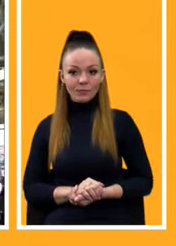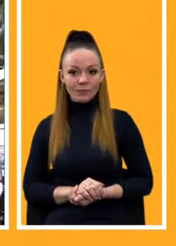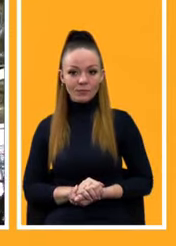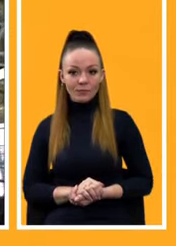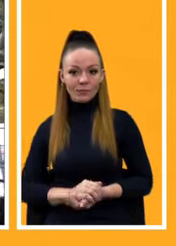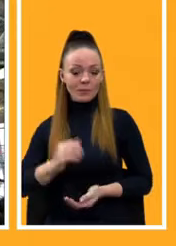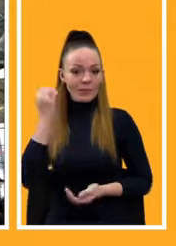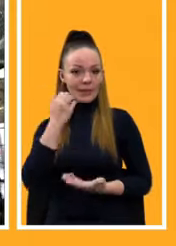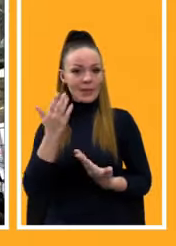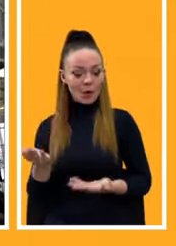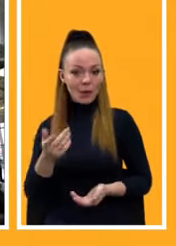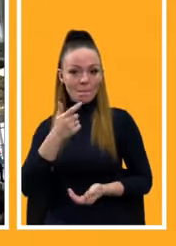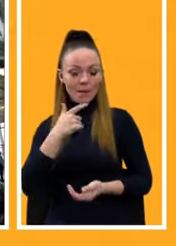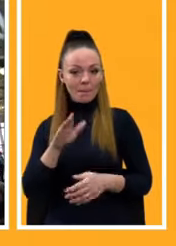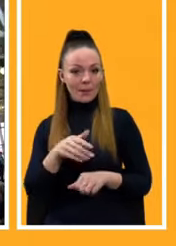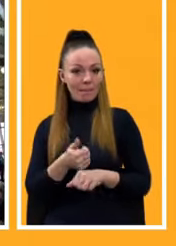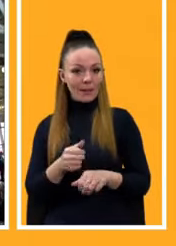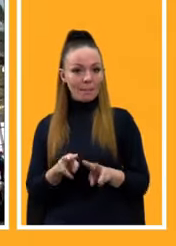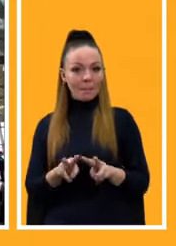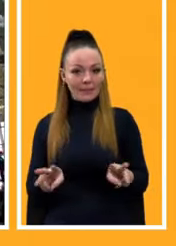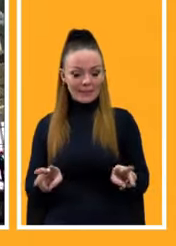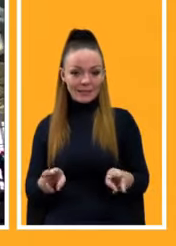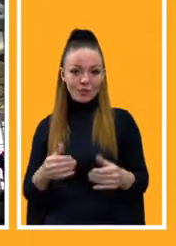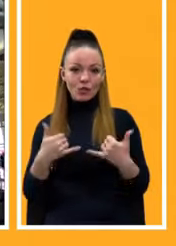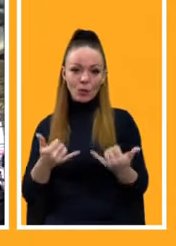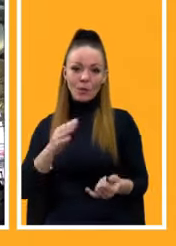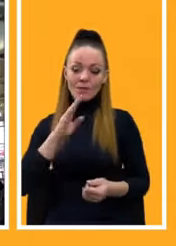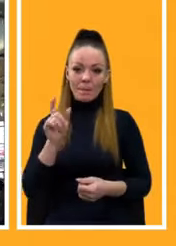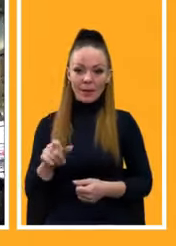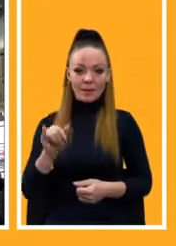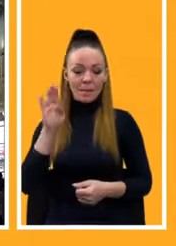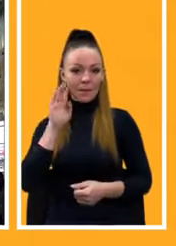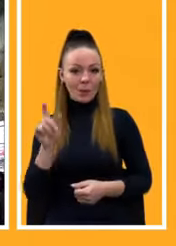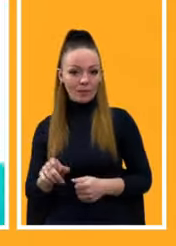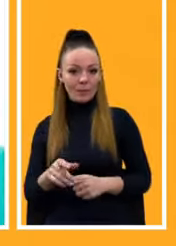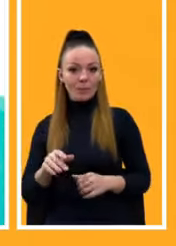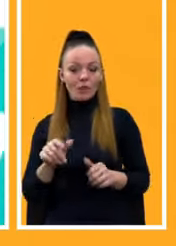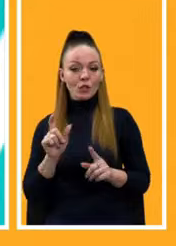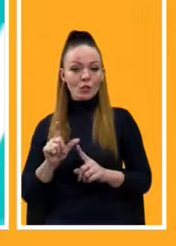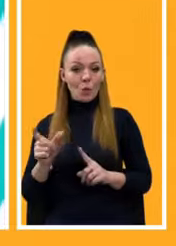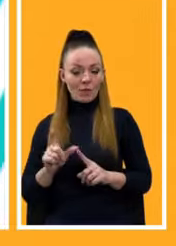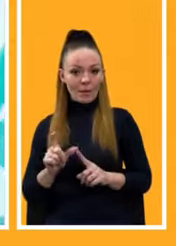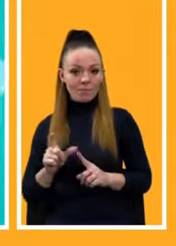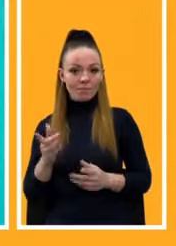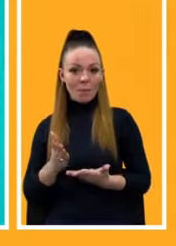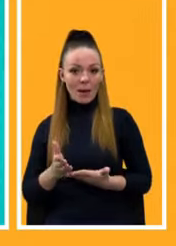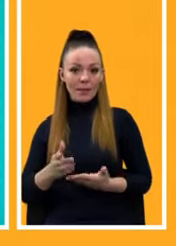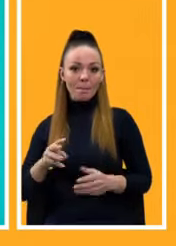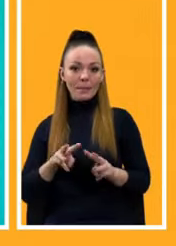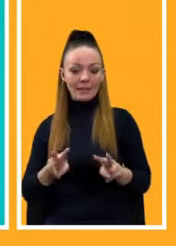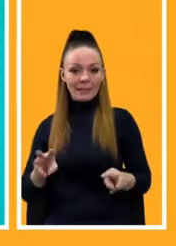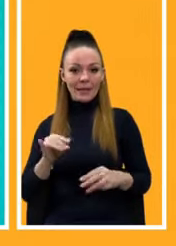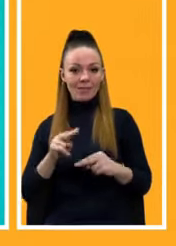Дякуємо, пане прем'єр-міністр. Шановні пані і панове, слово має міністр інфраструктури України